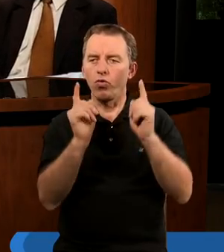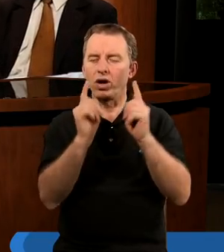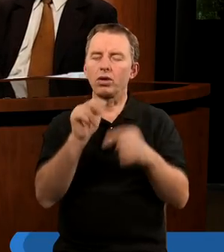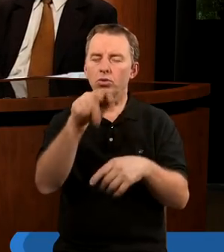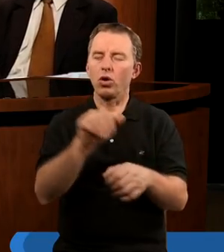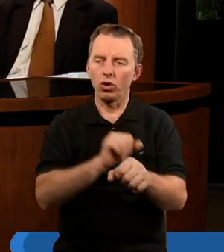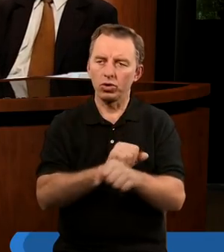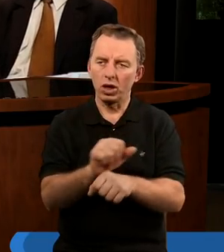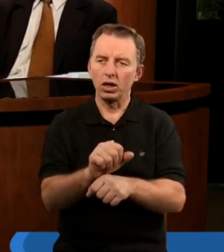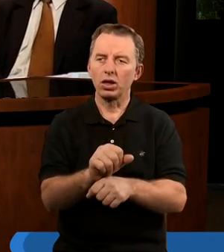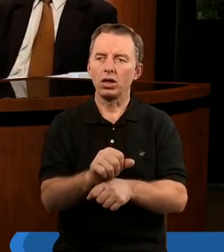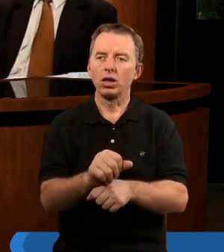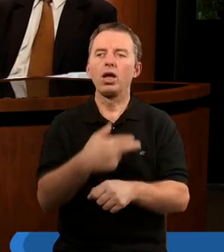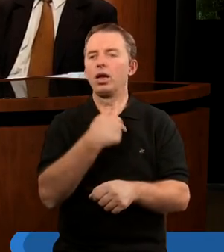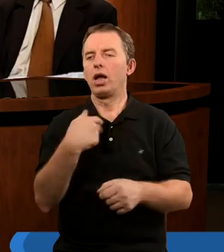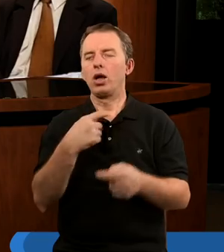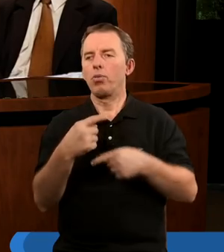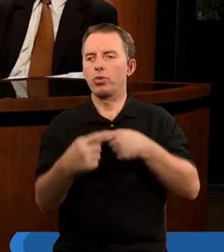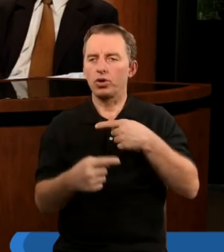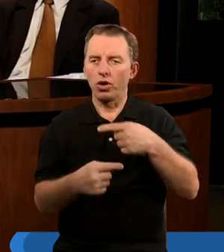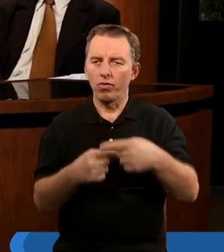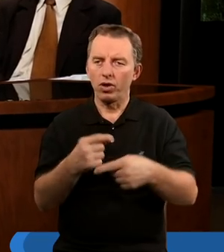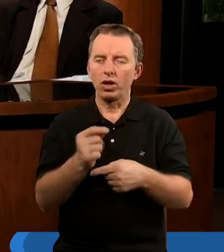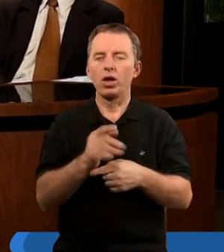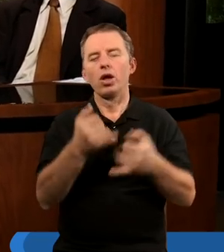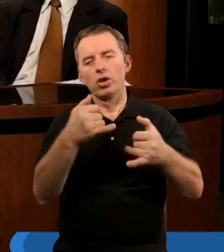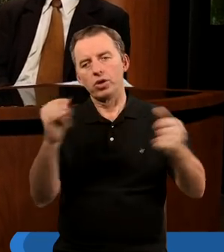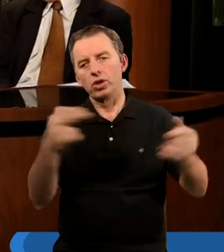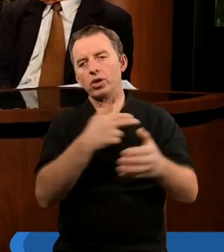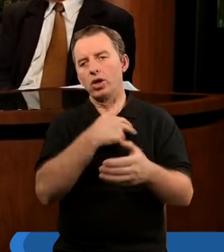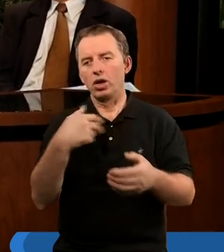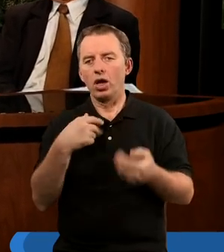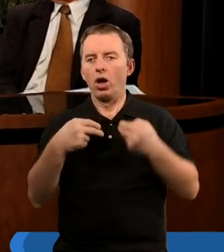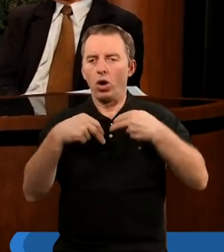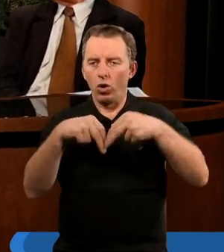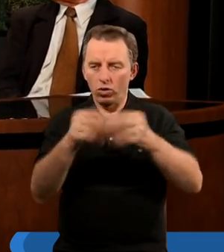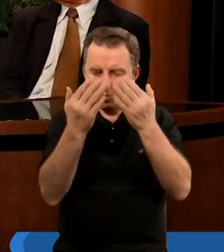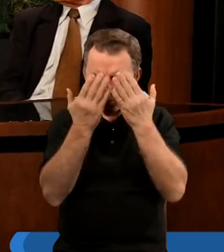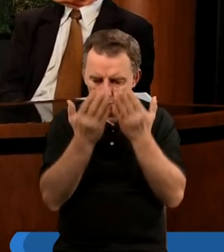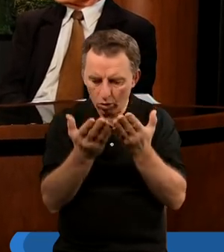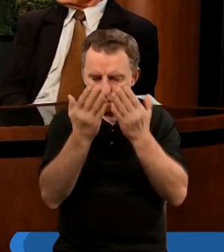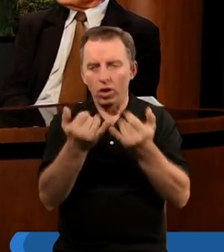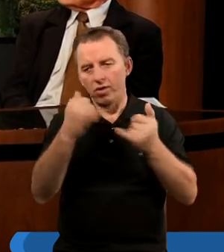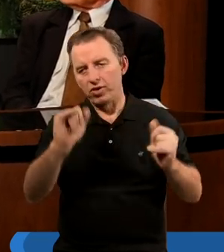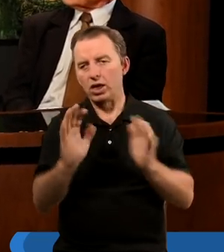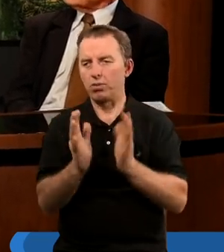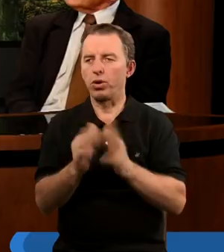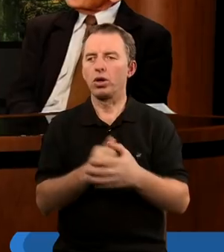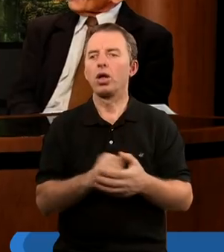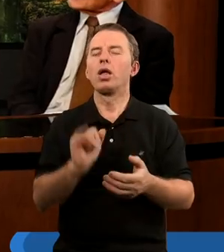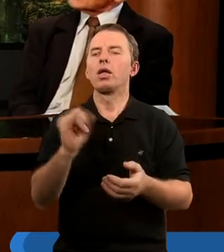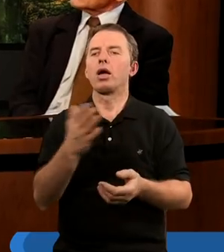uważamy, że to jest nasz przywilej. sensie, że chcemy, żeby inni nam oddawali pokłony. ten czy w inny sposób, prawda?